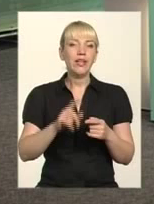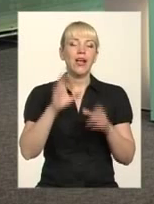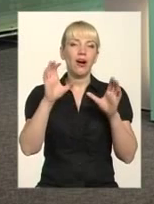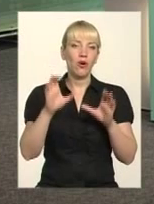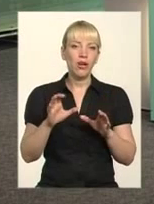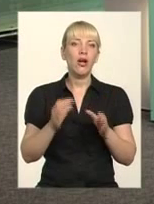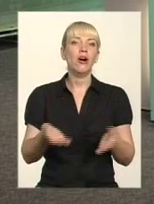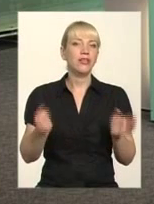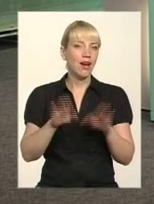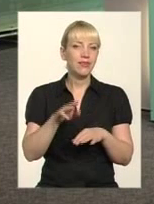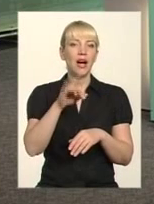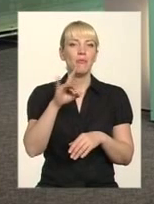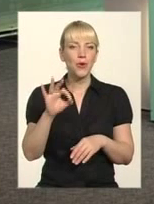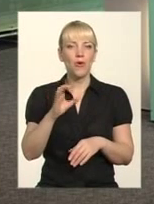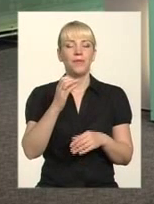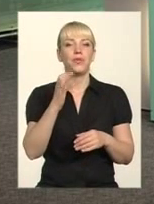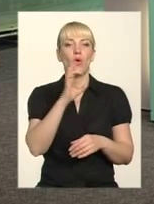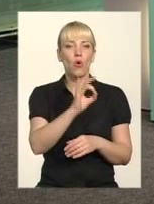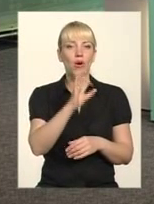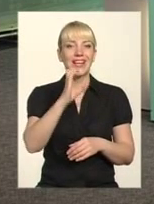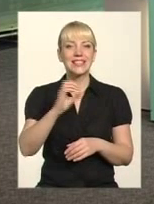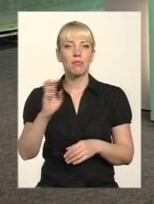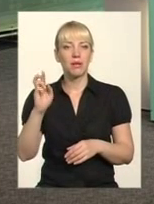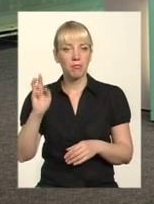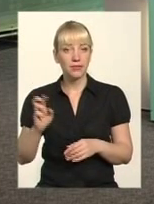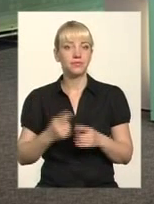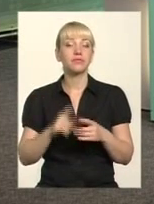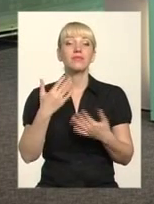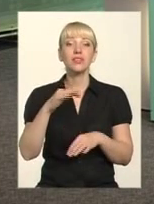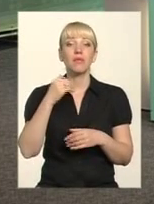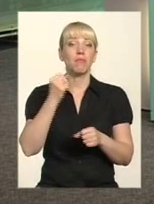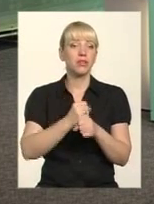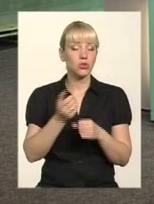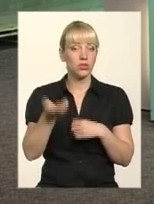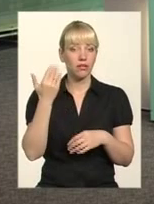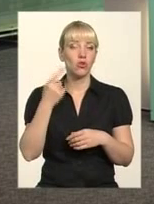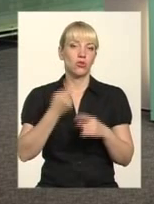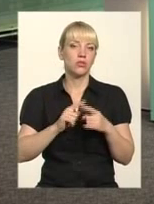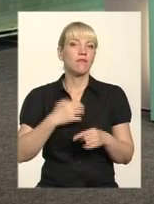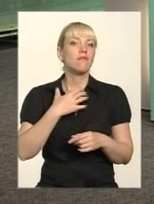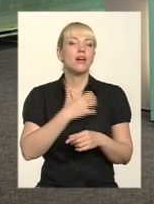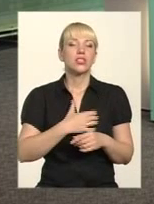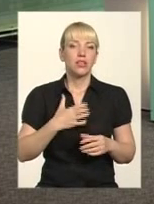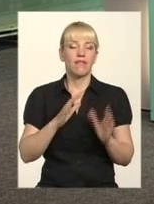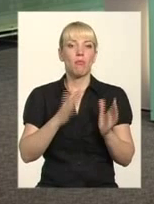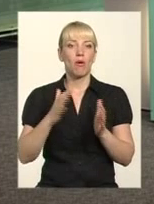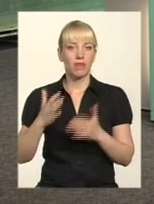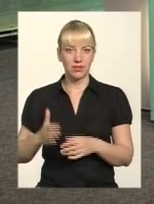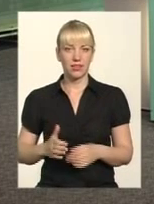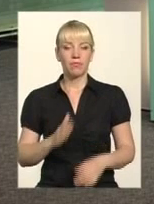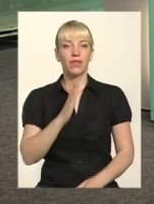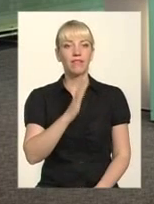закон-то остався про ОСББ, він працює. Такі важливі моменти, які на сьогоднішній день є. Віктор